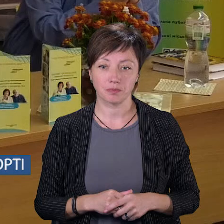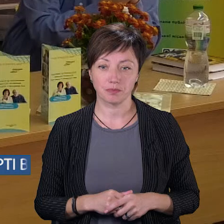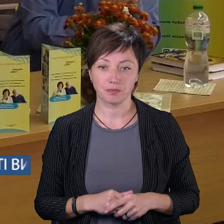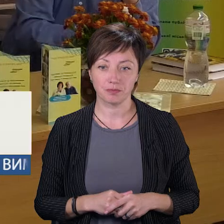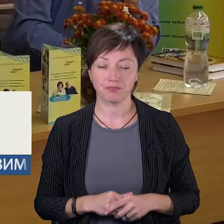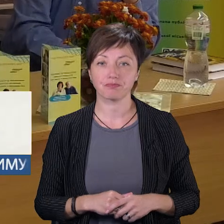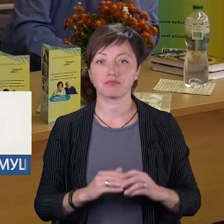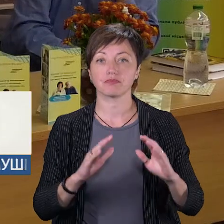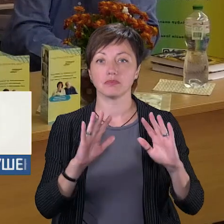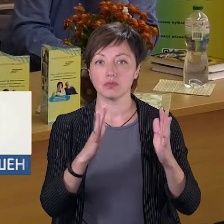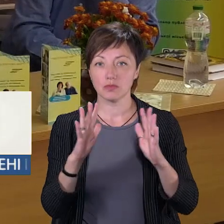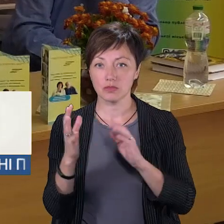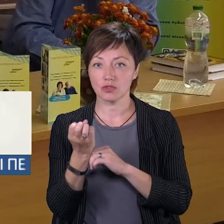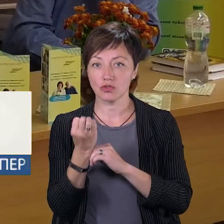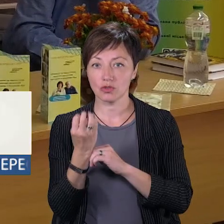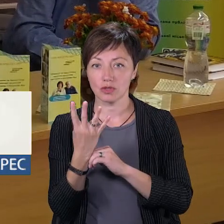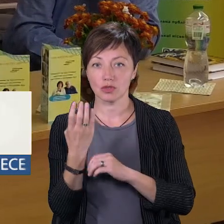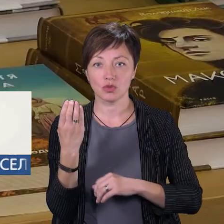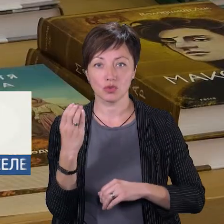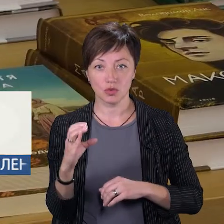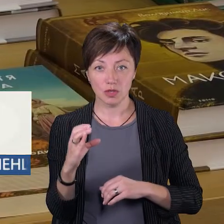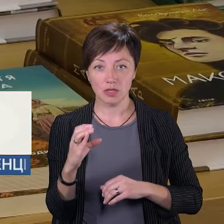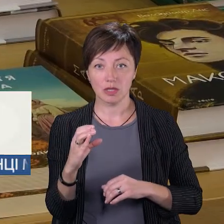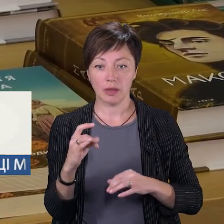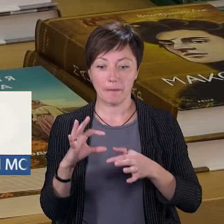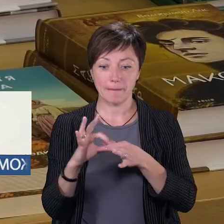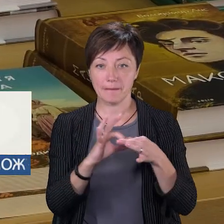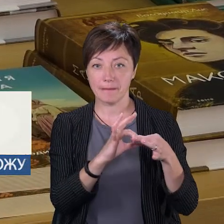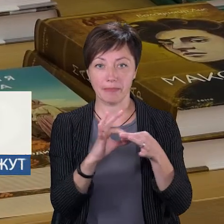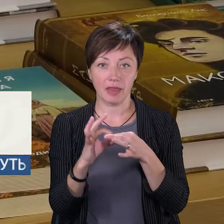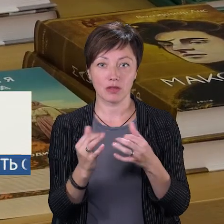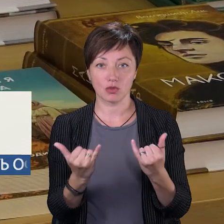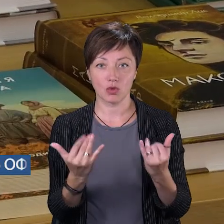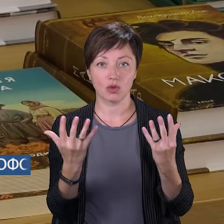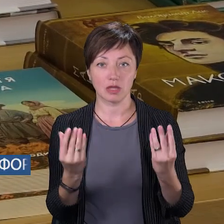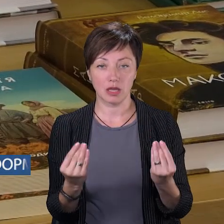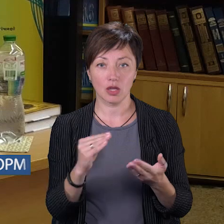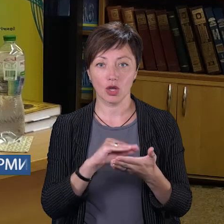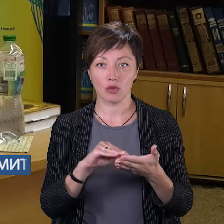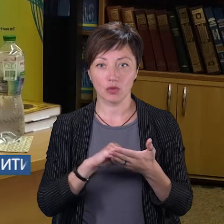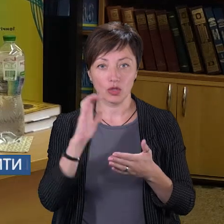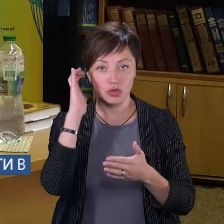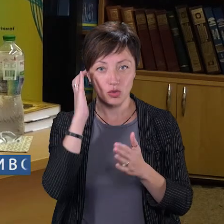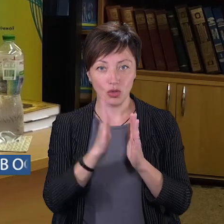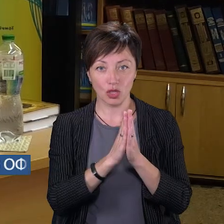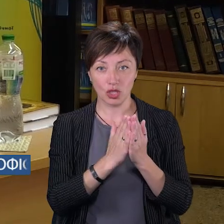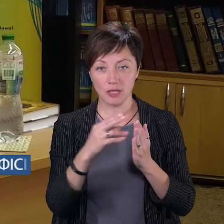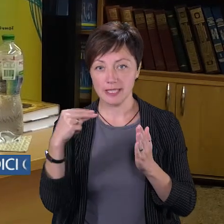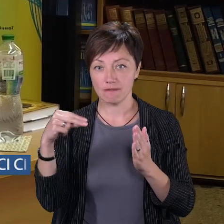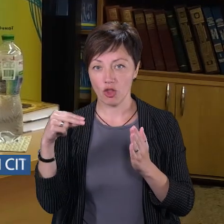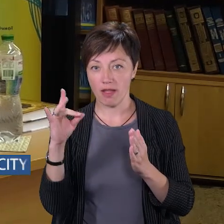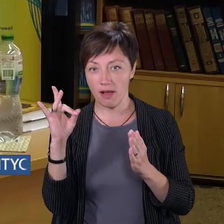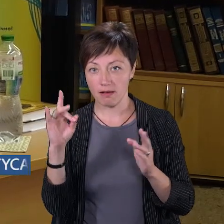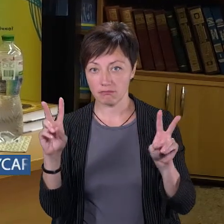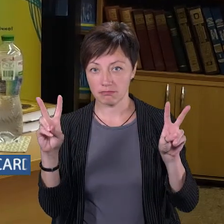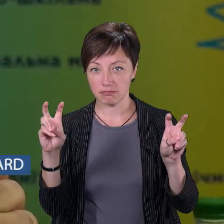Події 14-го століття, які переглокуються із сьогодення. Роман «Чорнокнижник і дзвонар» про українців, які